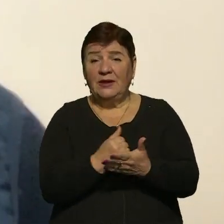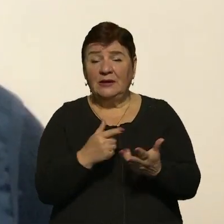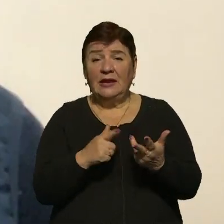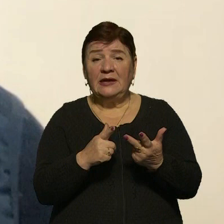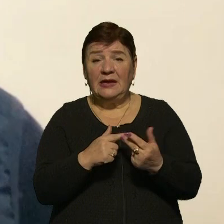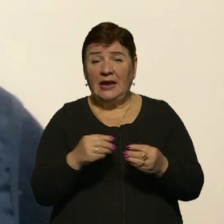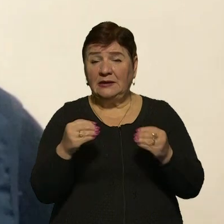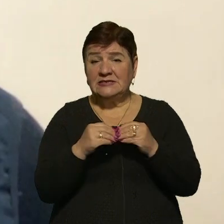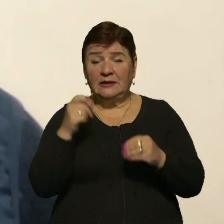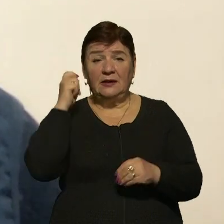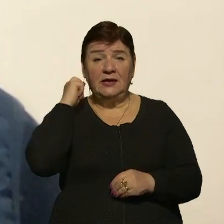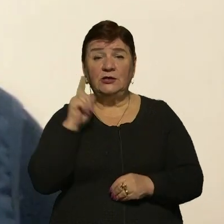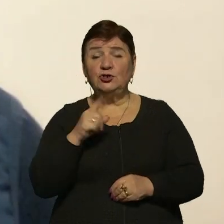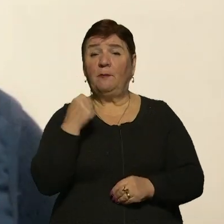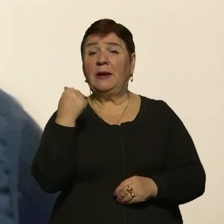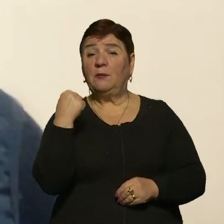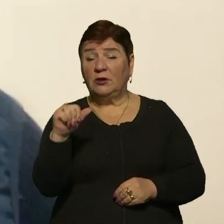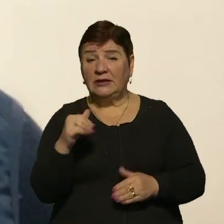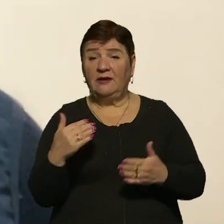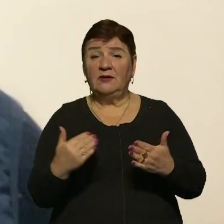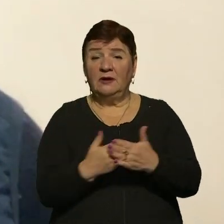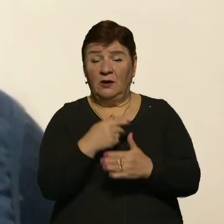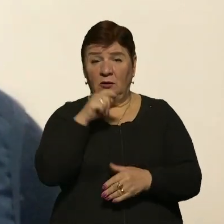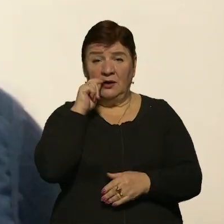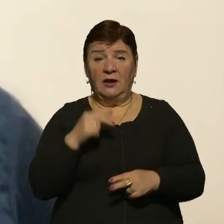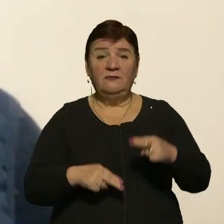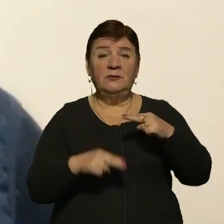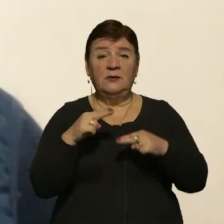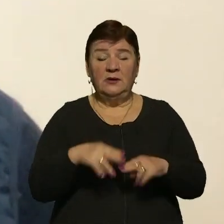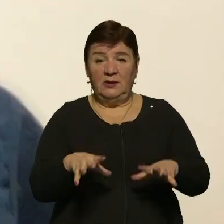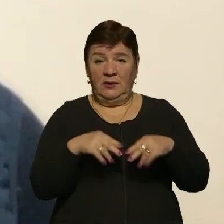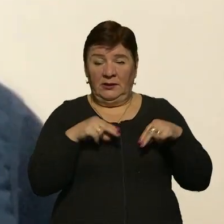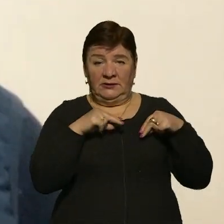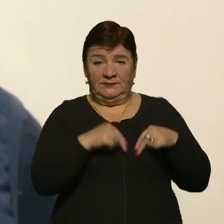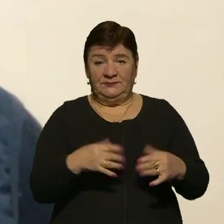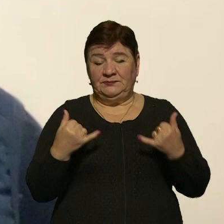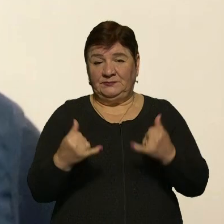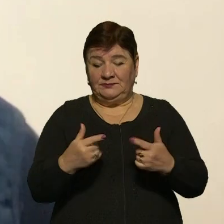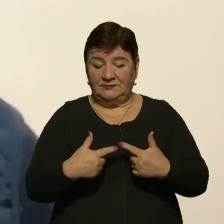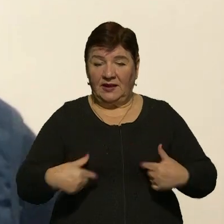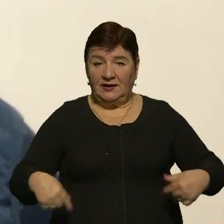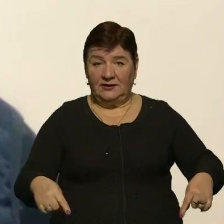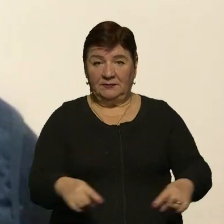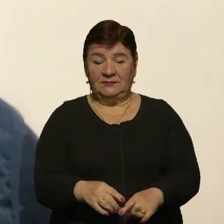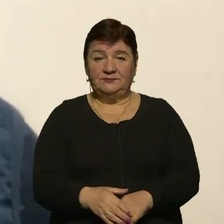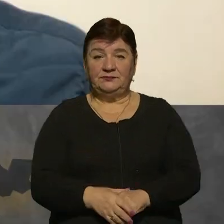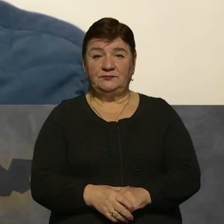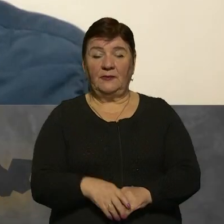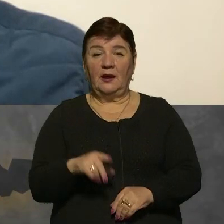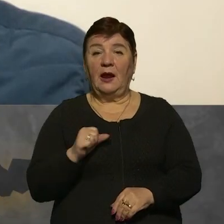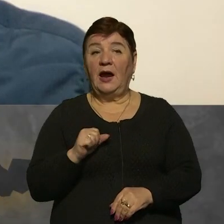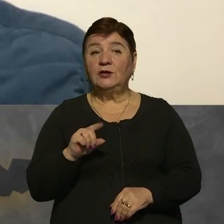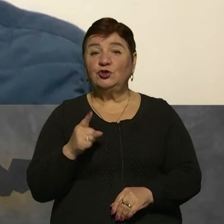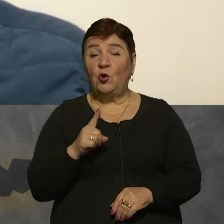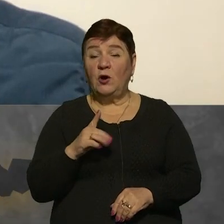кілька десятиліть, щоб перемогти і відновлювати Україну, відбудовувати у співпраці із цивілізованими країнами. Пане Олександре, а чого